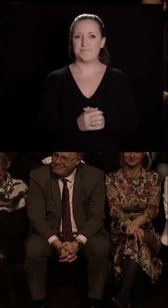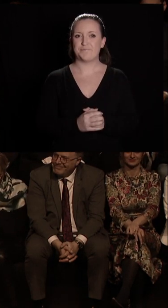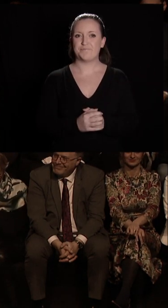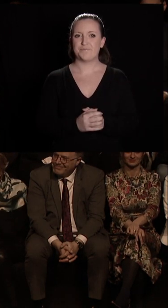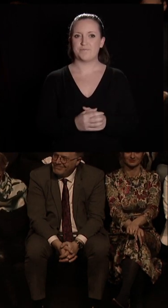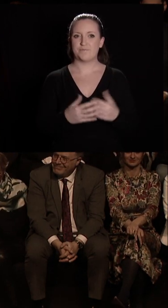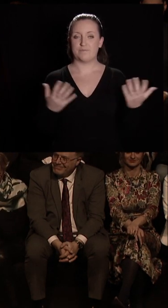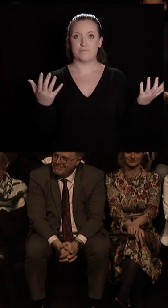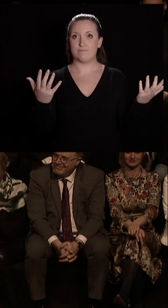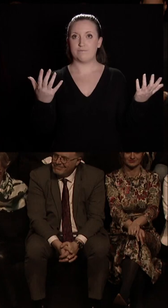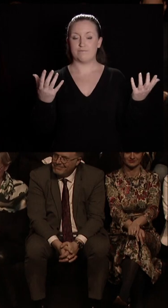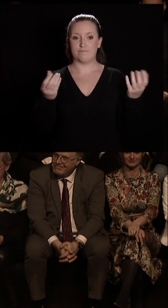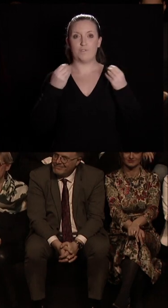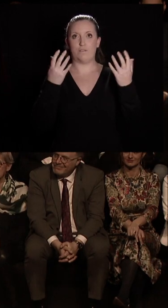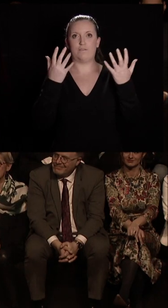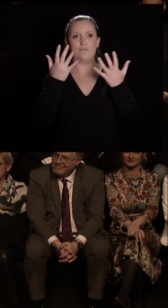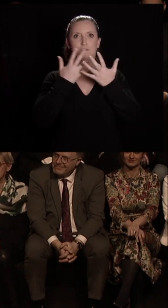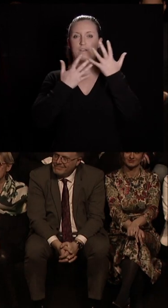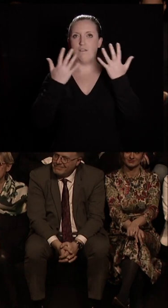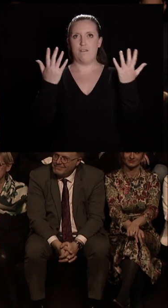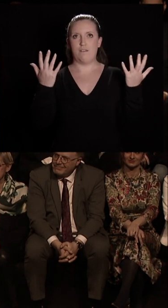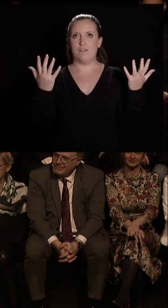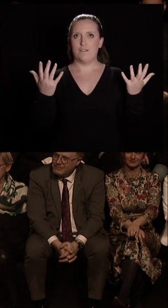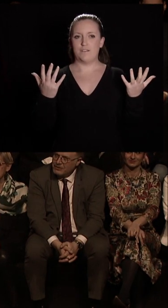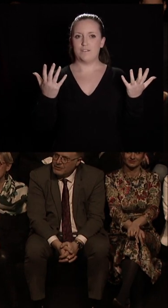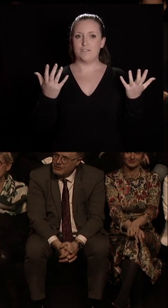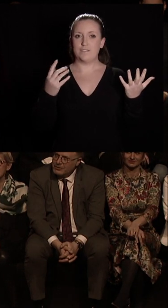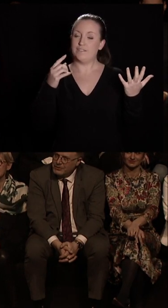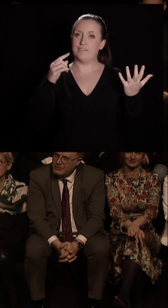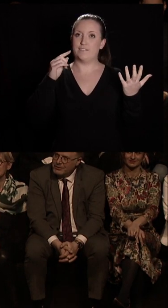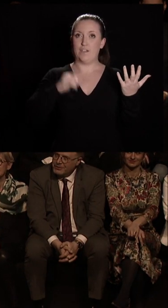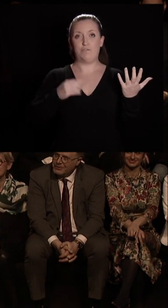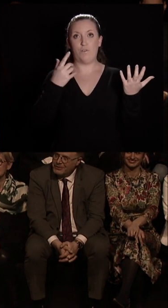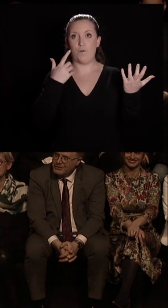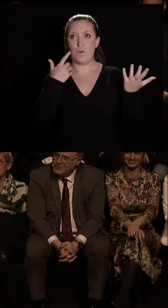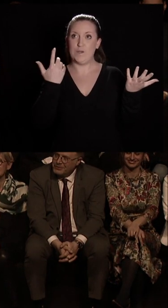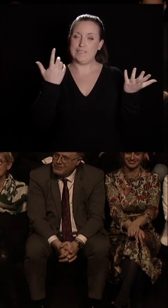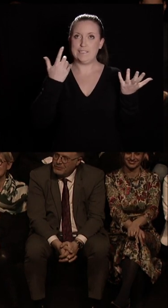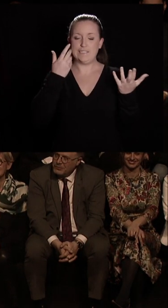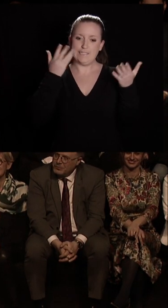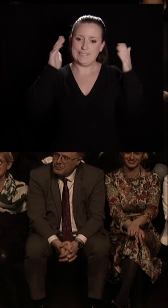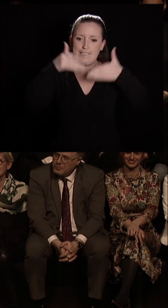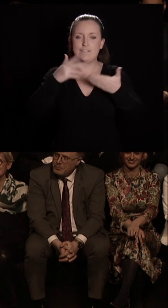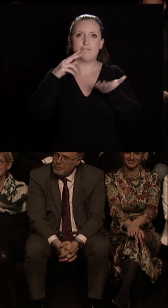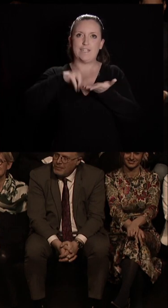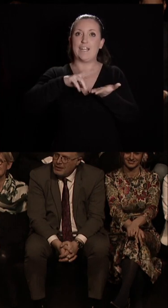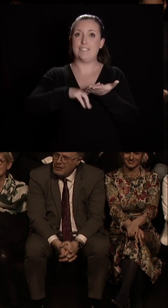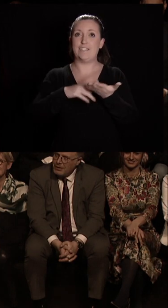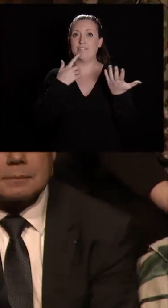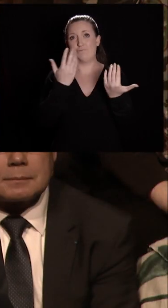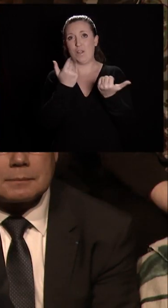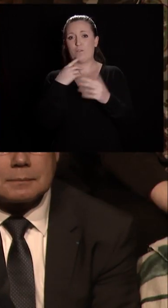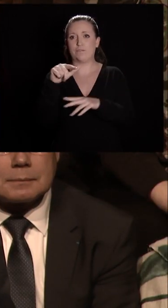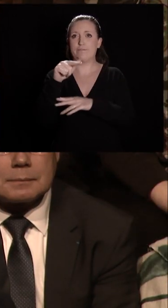On en sort un peu scotché. Il va falloir se replonger dans la réalité en attendant le 17 mai.